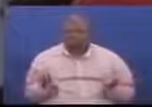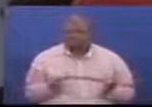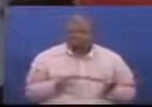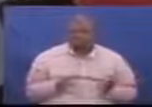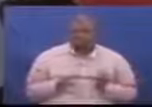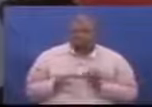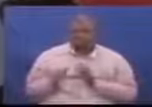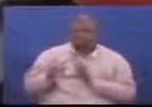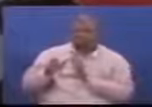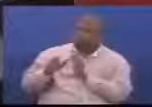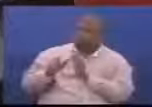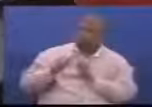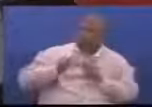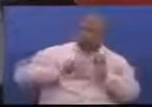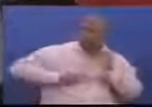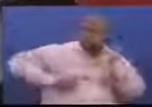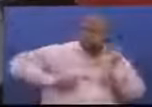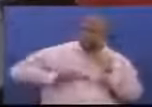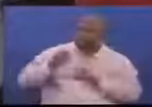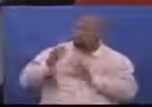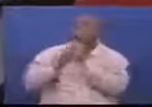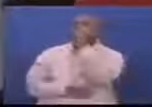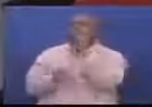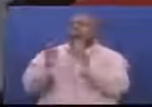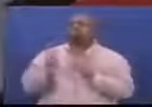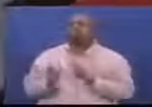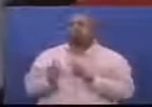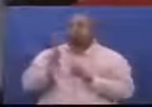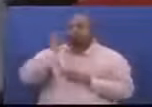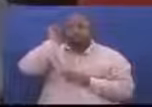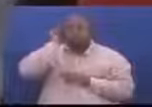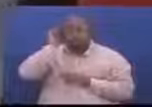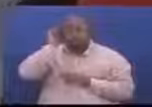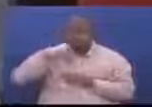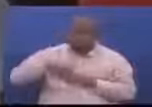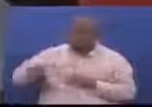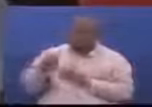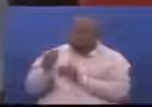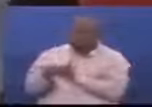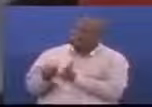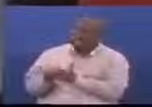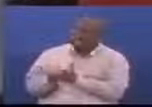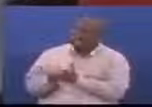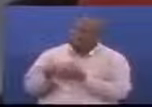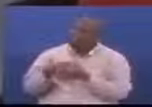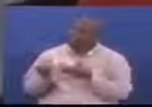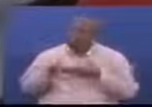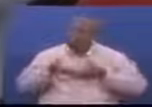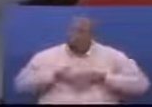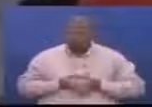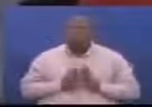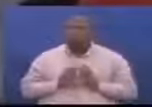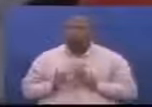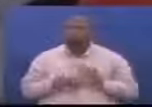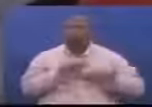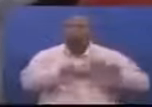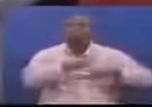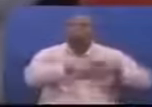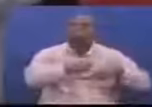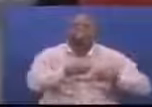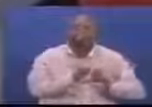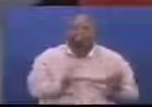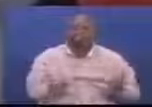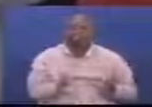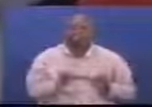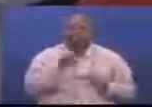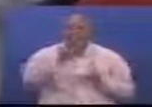umaskini Kama mawazo ya wizara ya feather Hayato kuwa ni productive oriented Badala kuwa tax